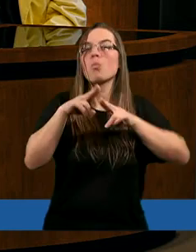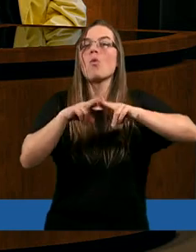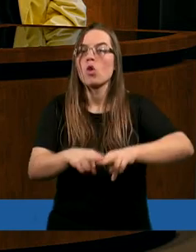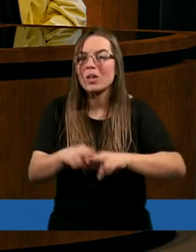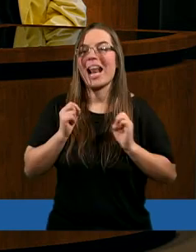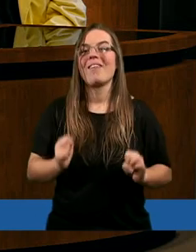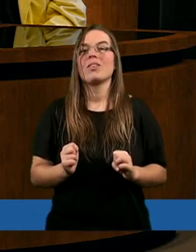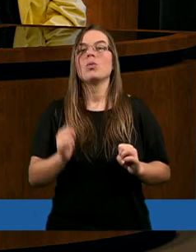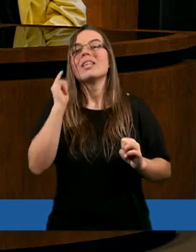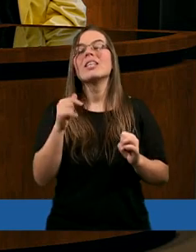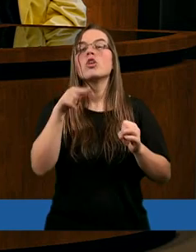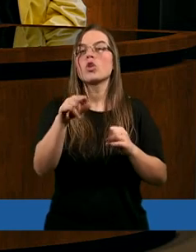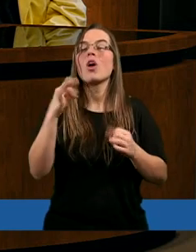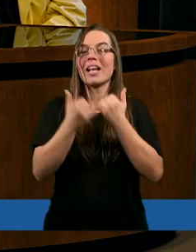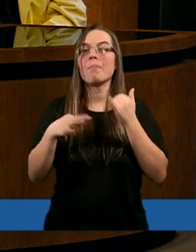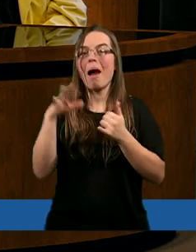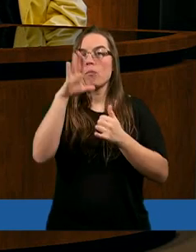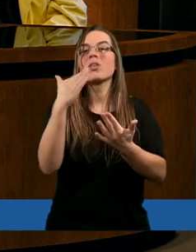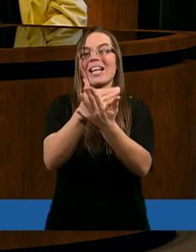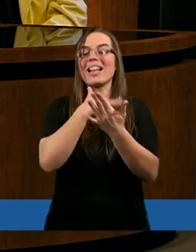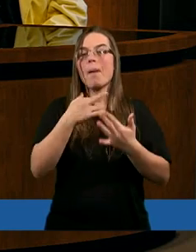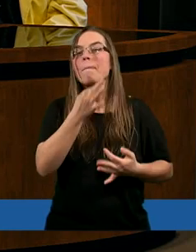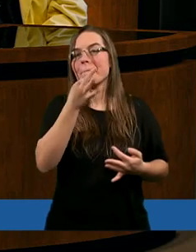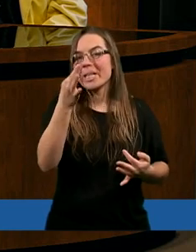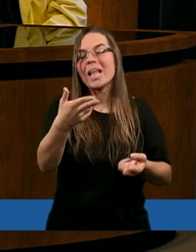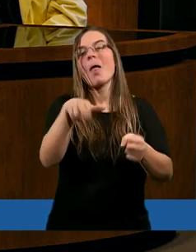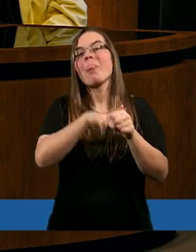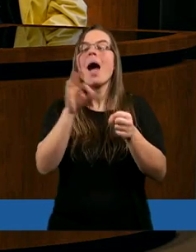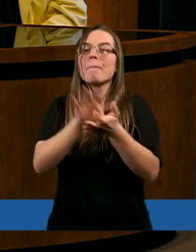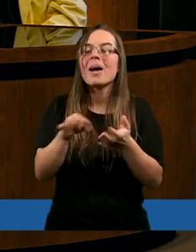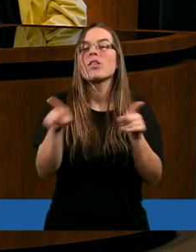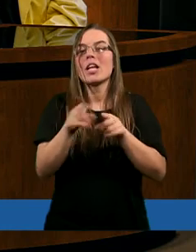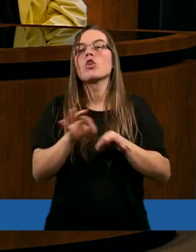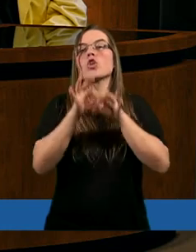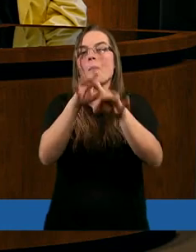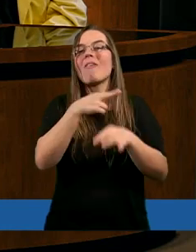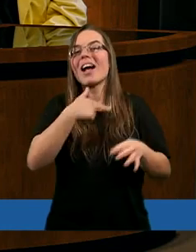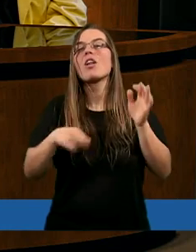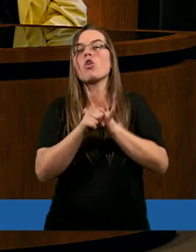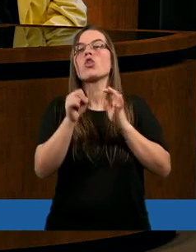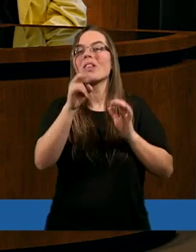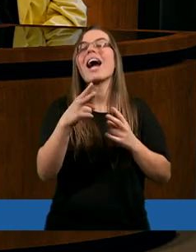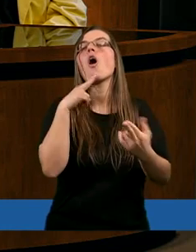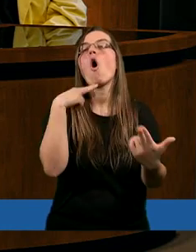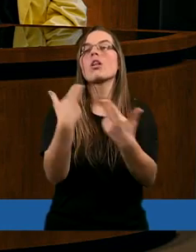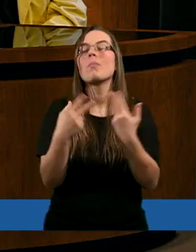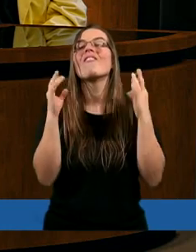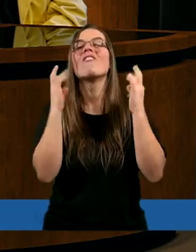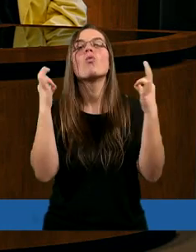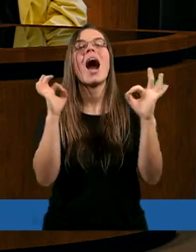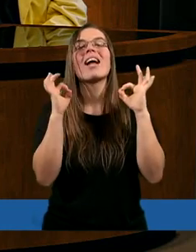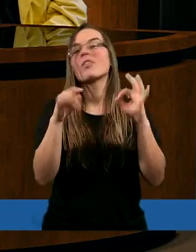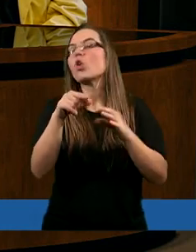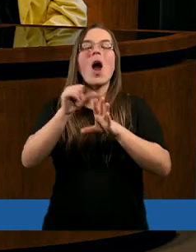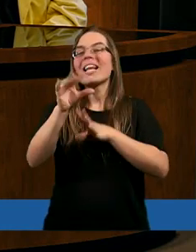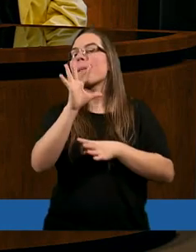i jeśli Pan Bóg zadaje nam jakieś pytanie, na pewno też i doprowadzi nas do takiej odpowiedzi właściwej. To jest piękne